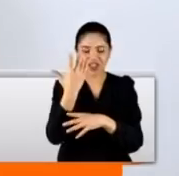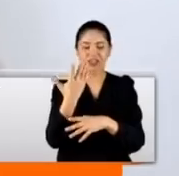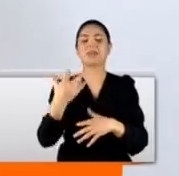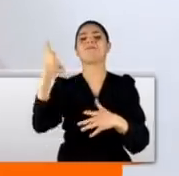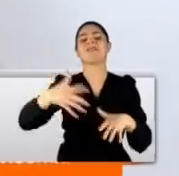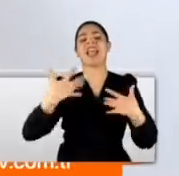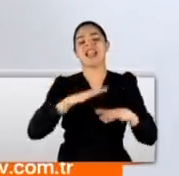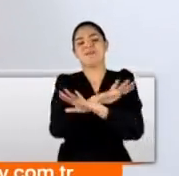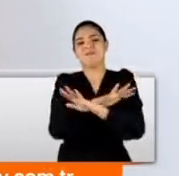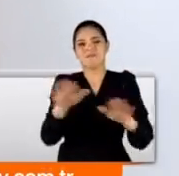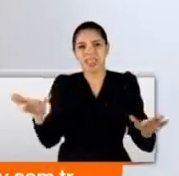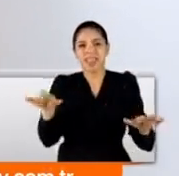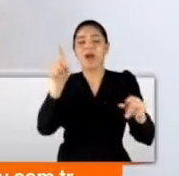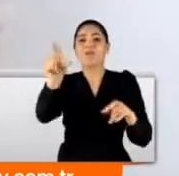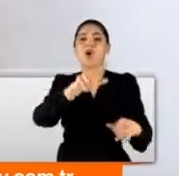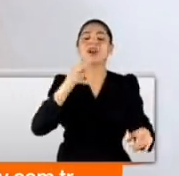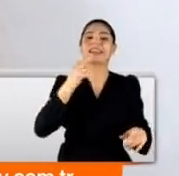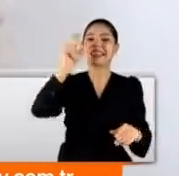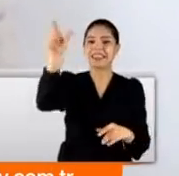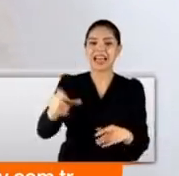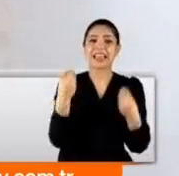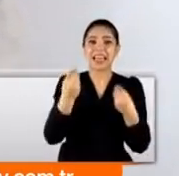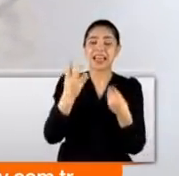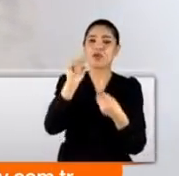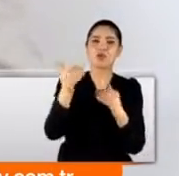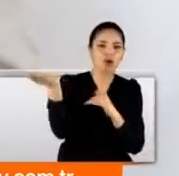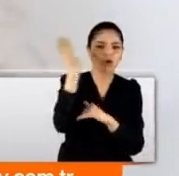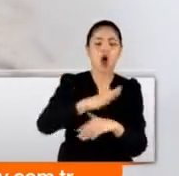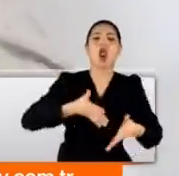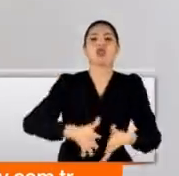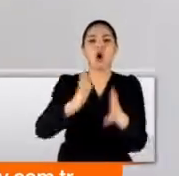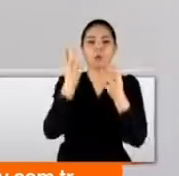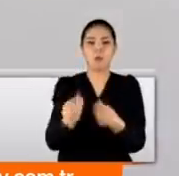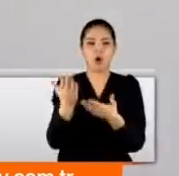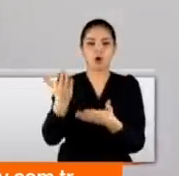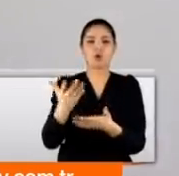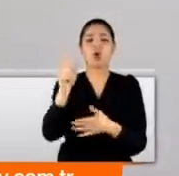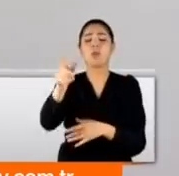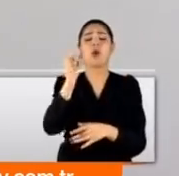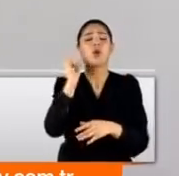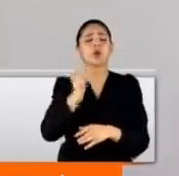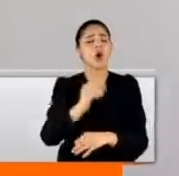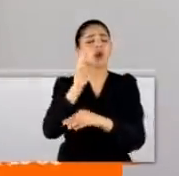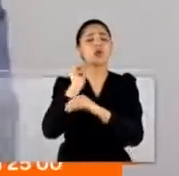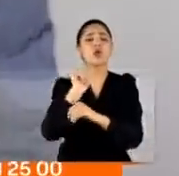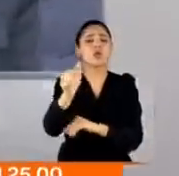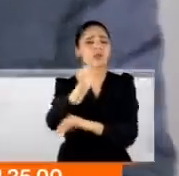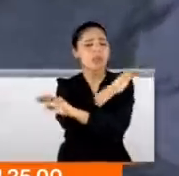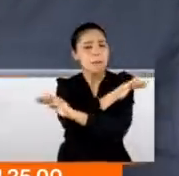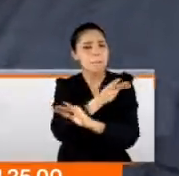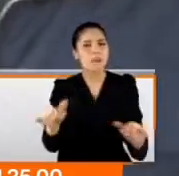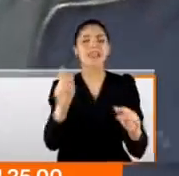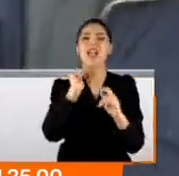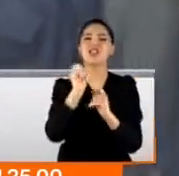endişeli süreç sona erdi. Medine Emeli iyileştikten 3 gün sonra doğuma alındı. Kabus dolu o günler geride kaldı.